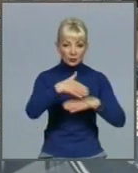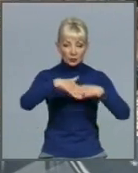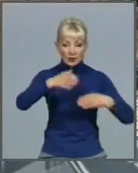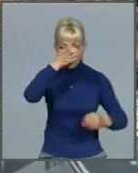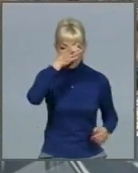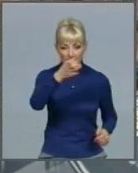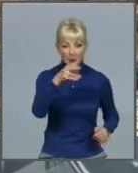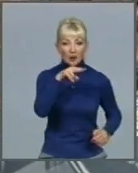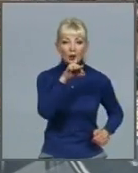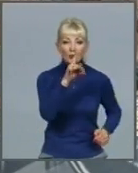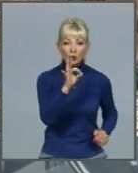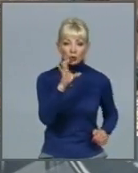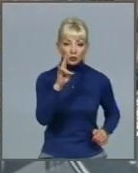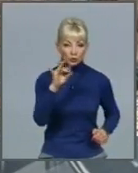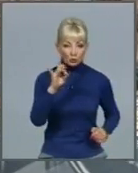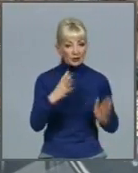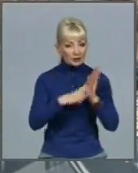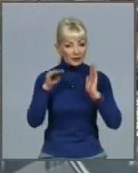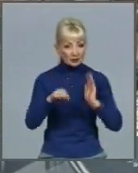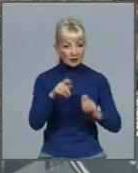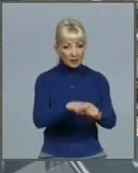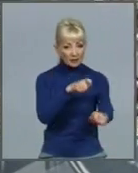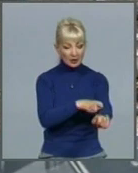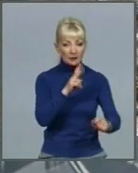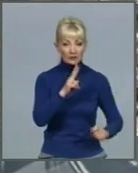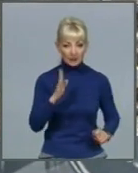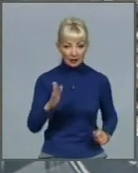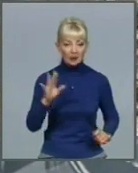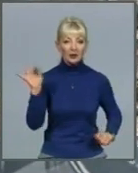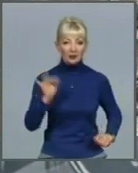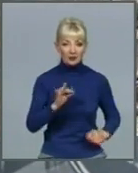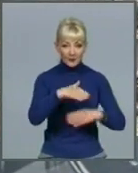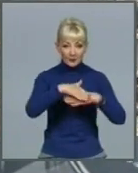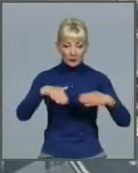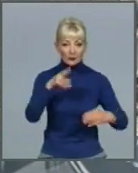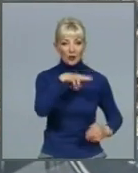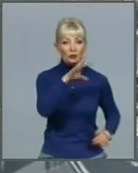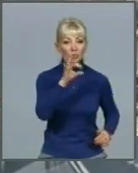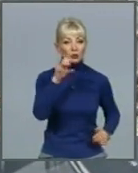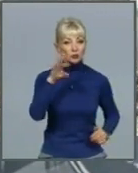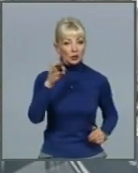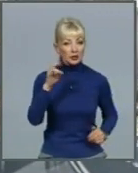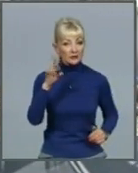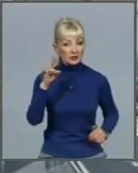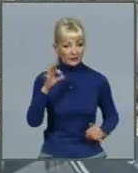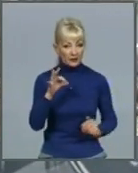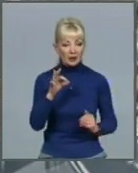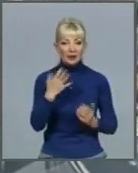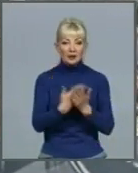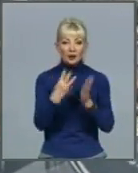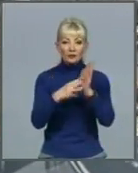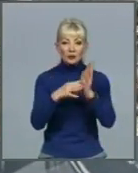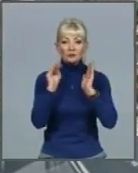– порядка 9 тисяч метрів квадратних, вулицю Достоєвського – порядка 8 тисяч квадратних,